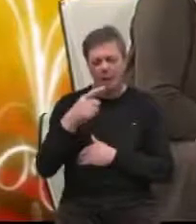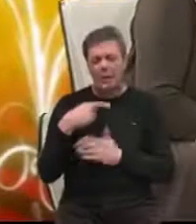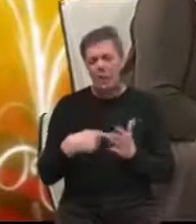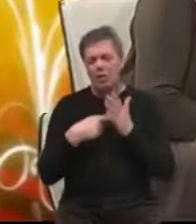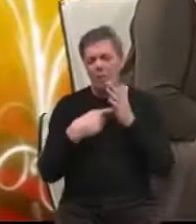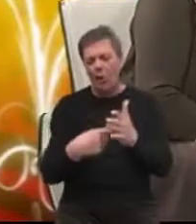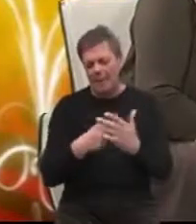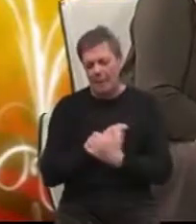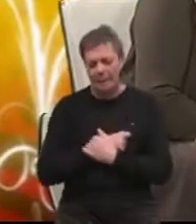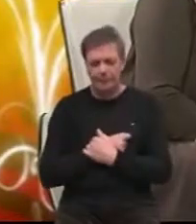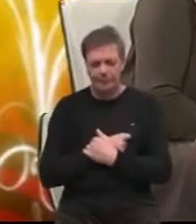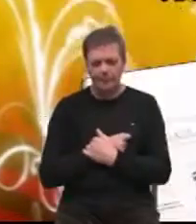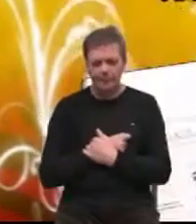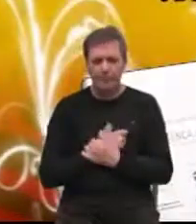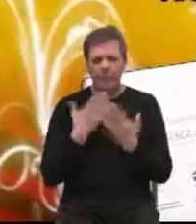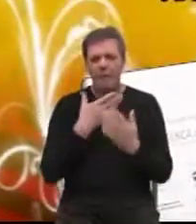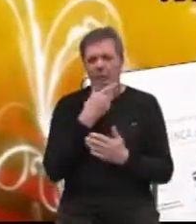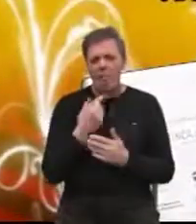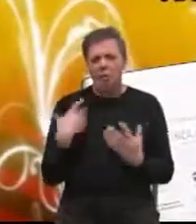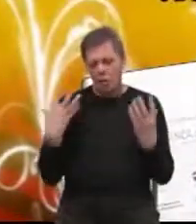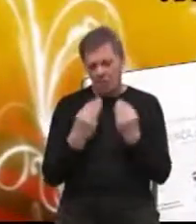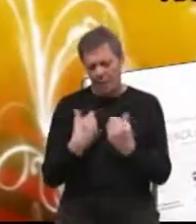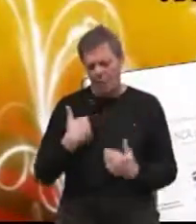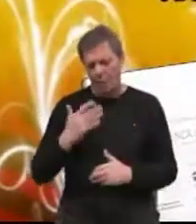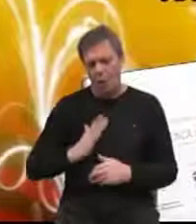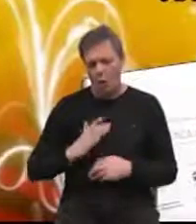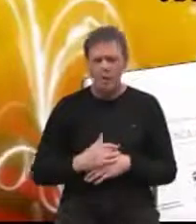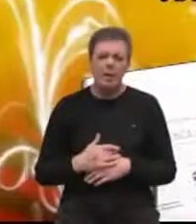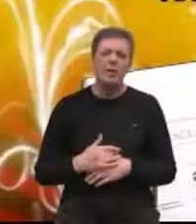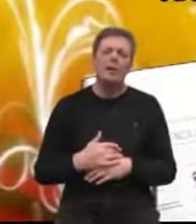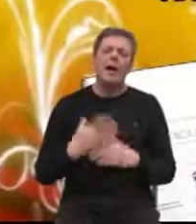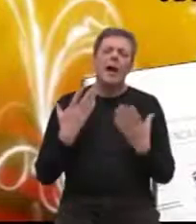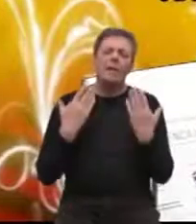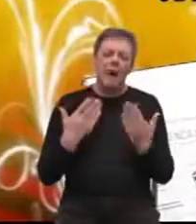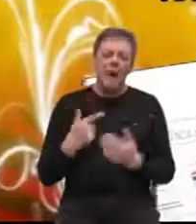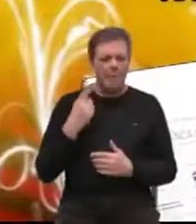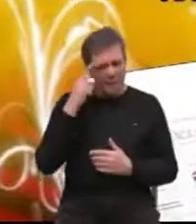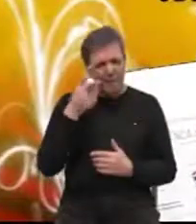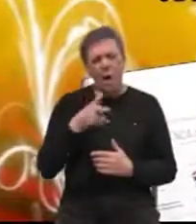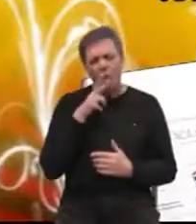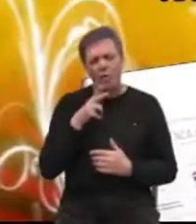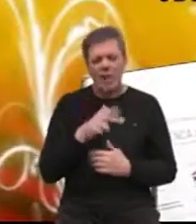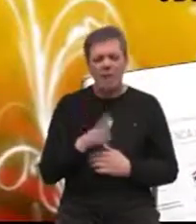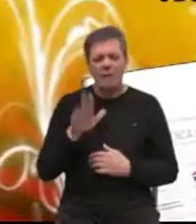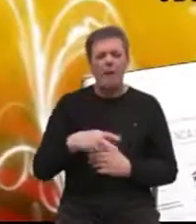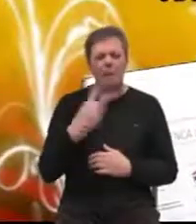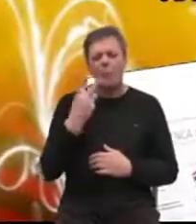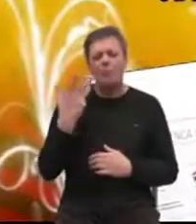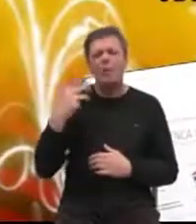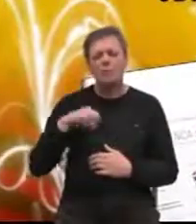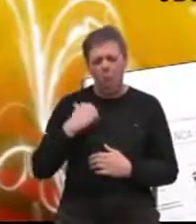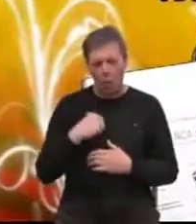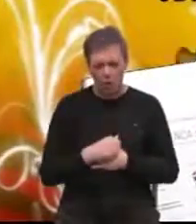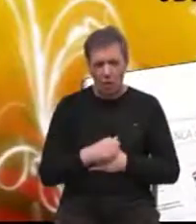vremjerno na petogalu. Hvala vam lijepo što ste bile moje gošće. Od srca vam hvala. Mislim da ovo zahtjeva bar dva put, tri put